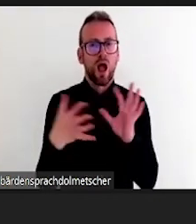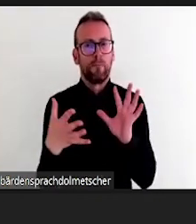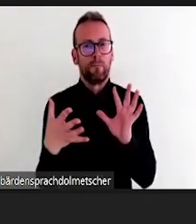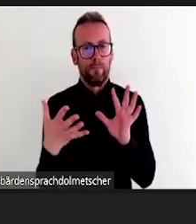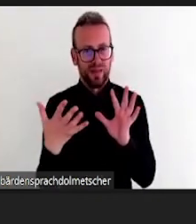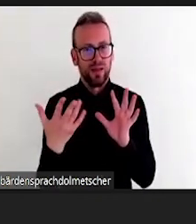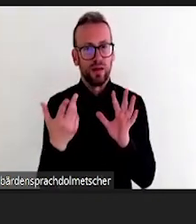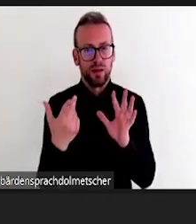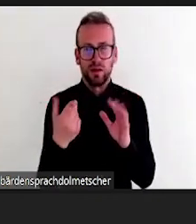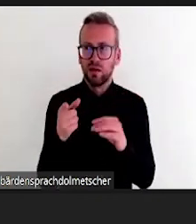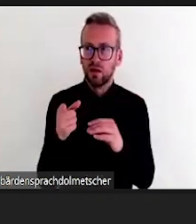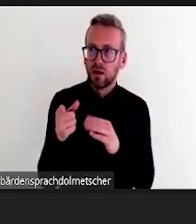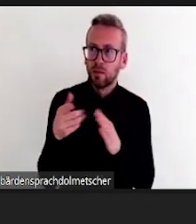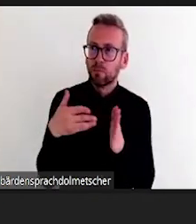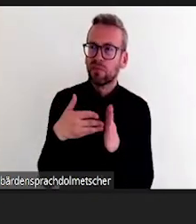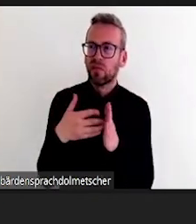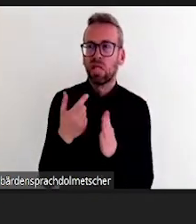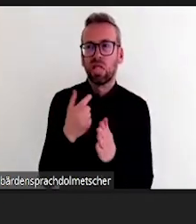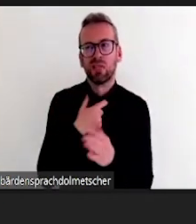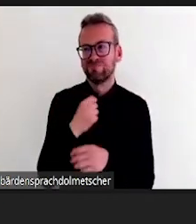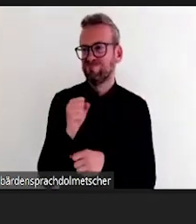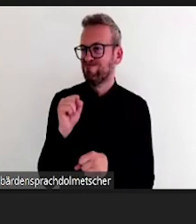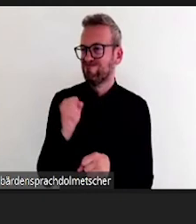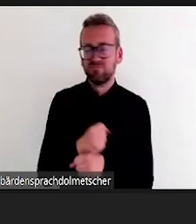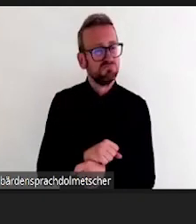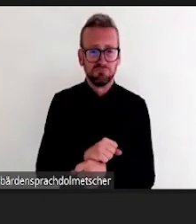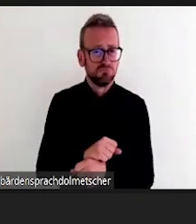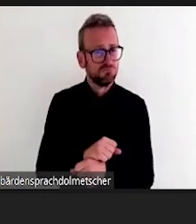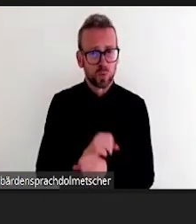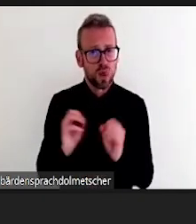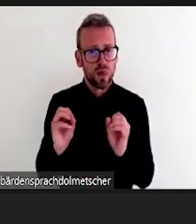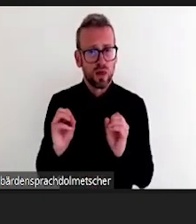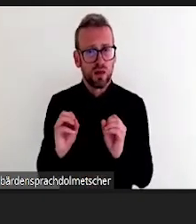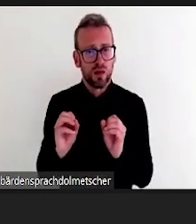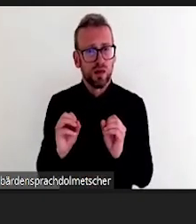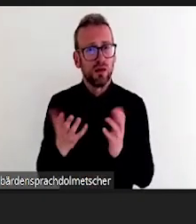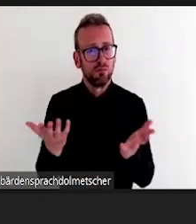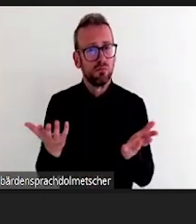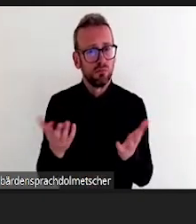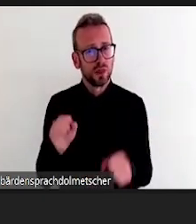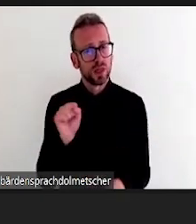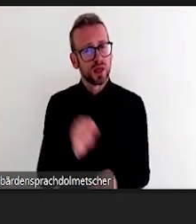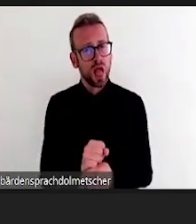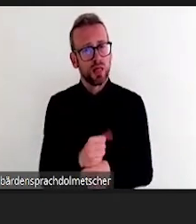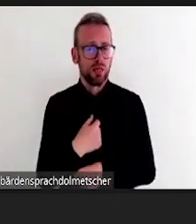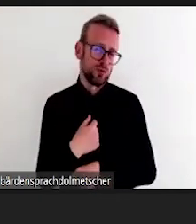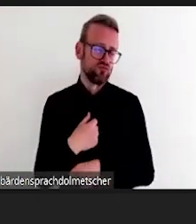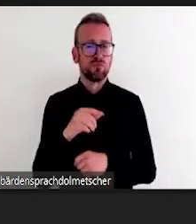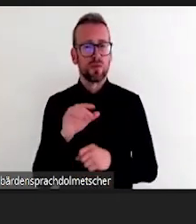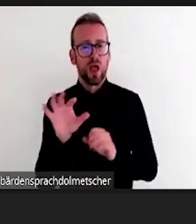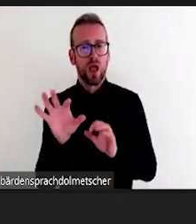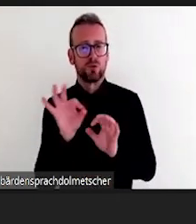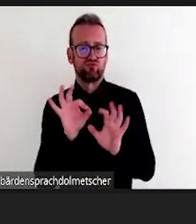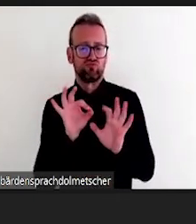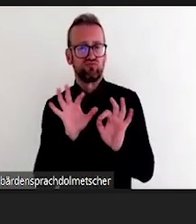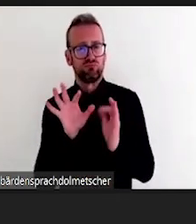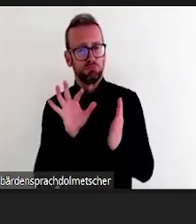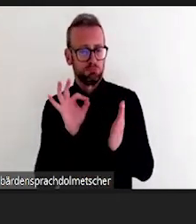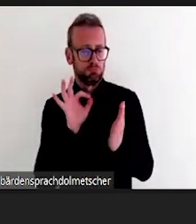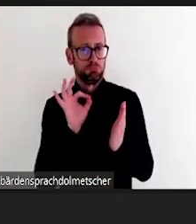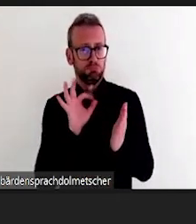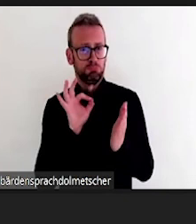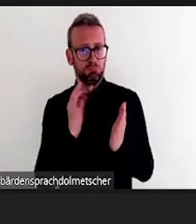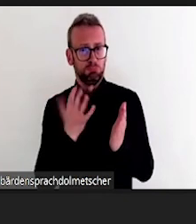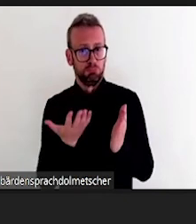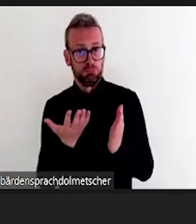Also sowas wie Lernen durch Lehren ist ja ein ganz altes Konzept und das ist ja im Grunde neu aufgezogen, indem man einen